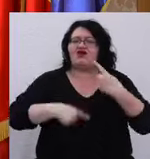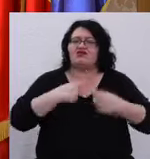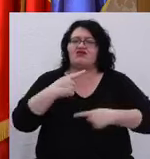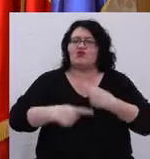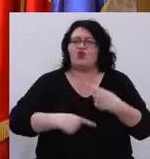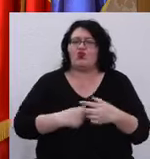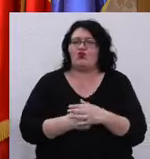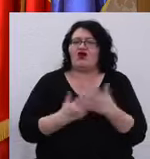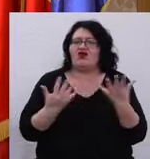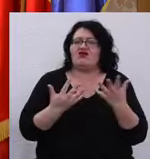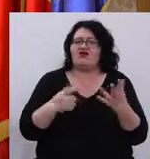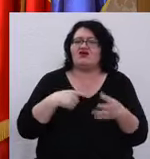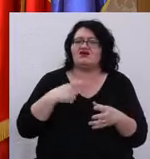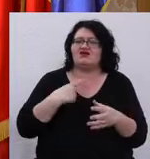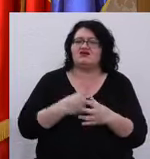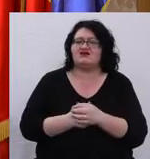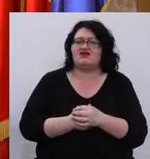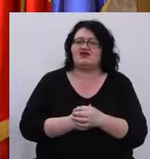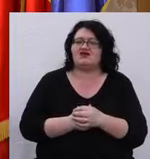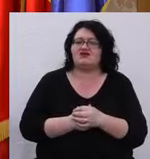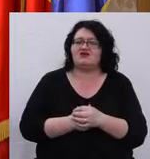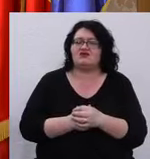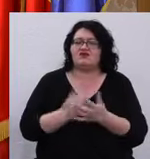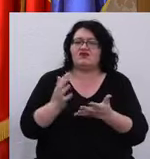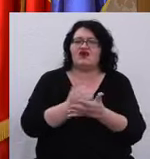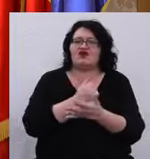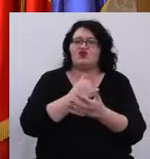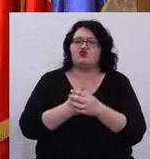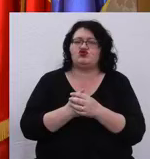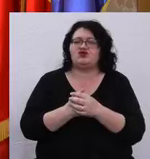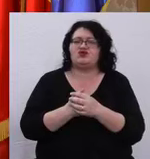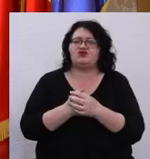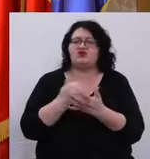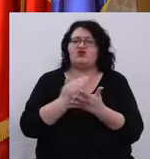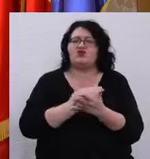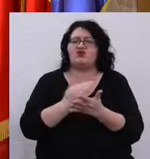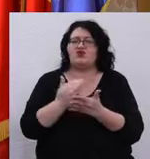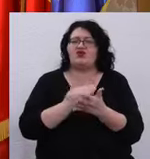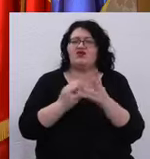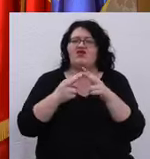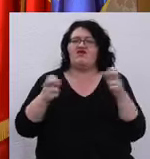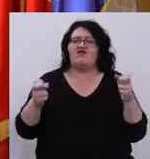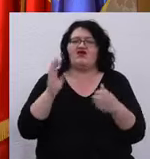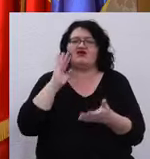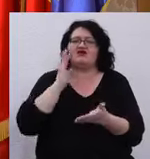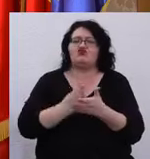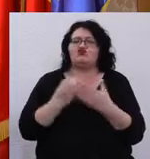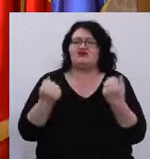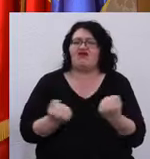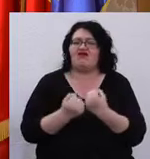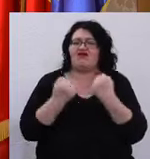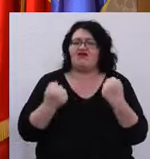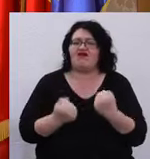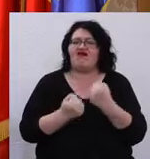ar fi reușit să treacă prin această pandemie fără aceste decizii grele.